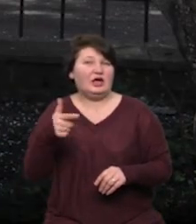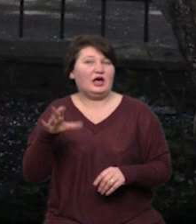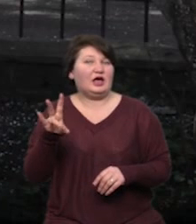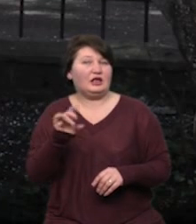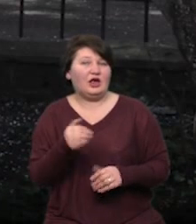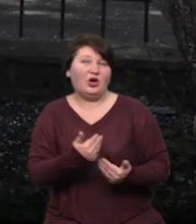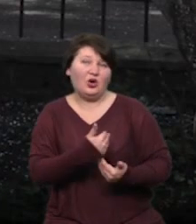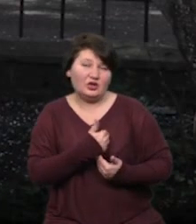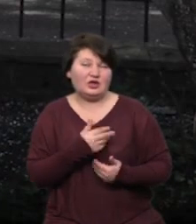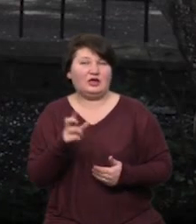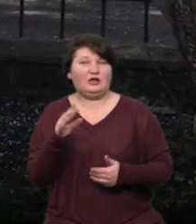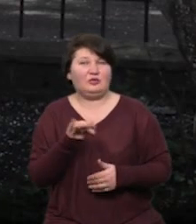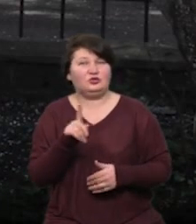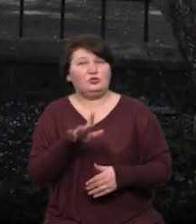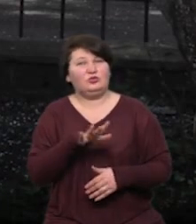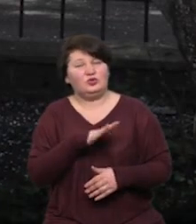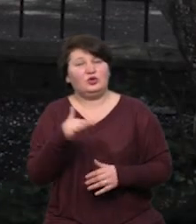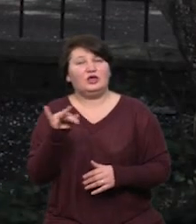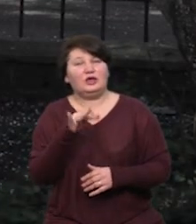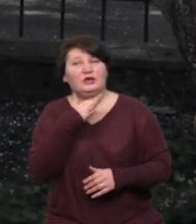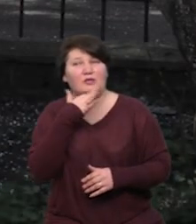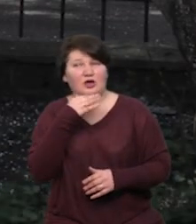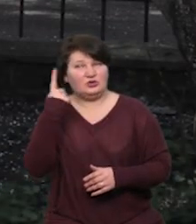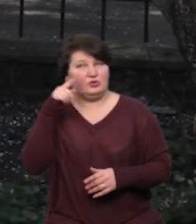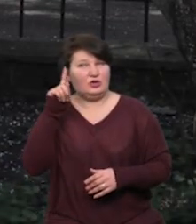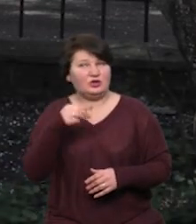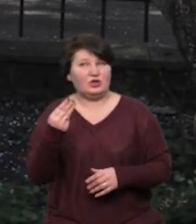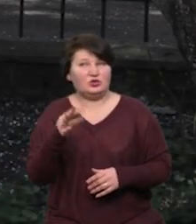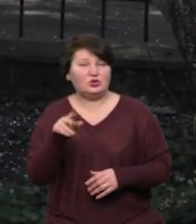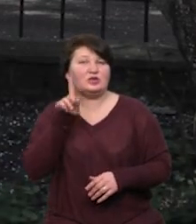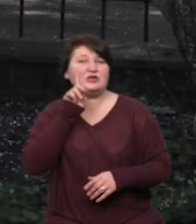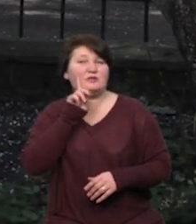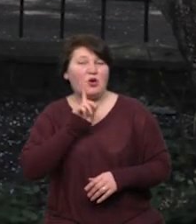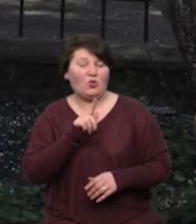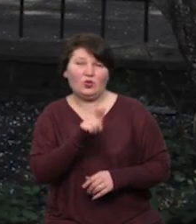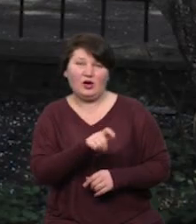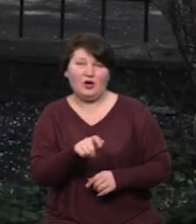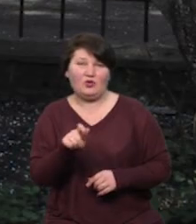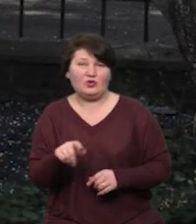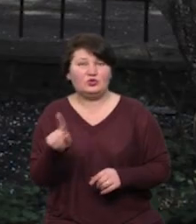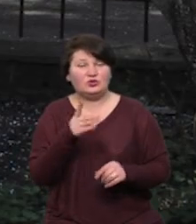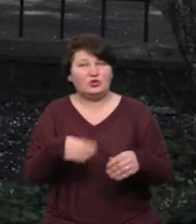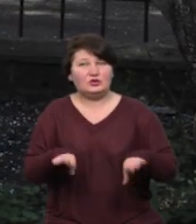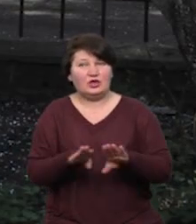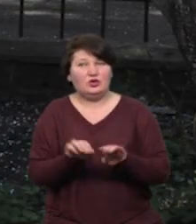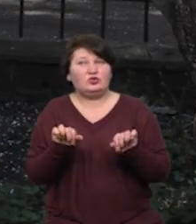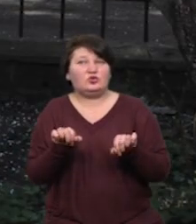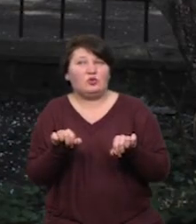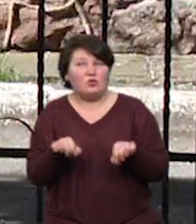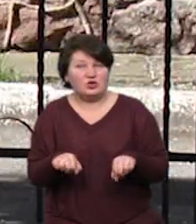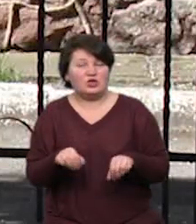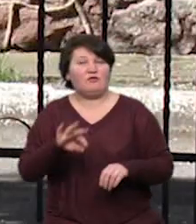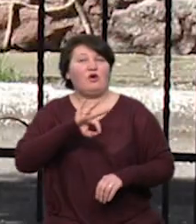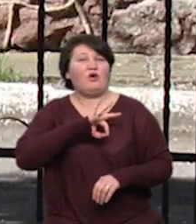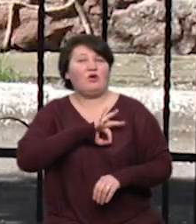було і м'ясо, бо я знаю, що це смакує людям, і щось таке, що, можливо, корисне.